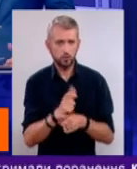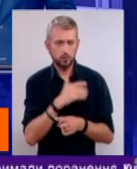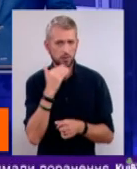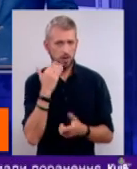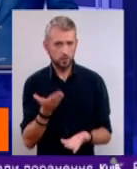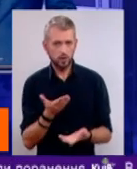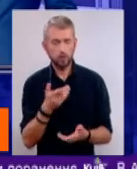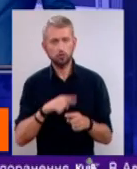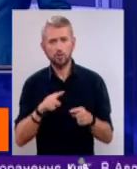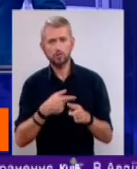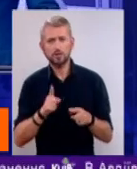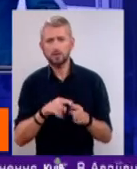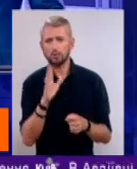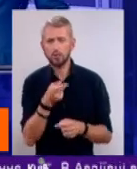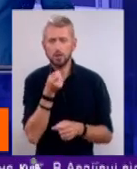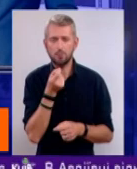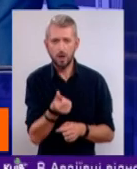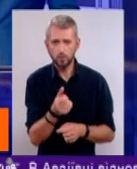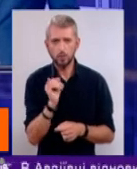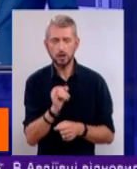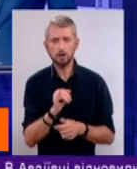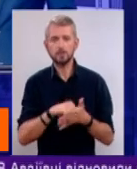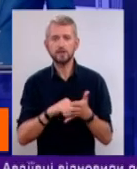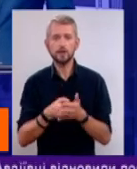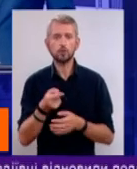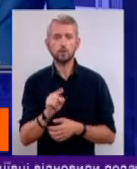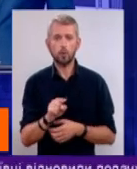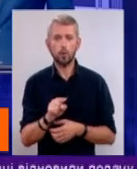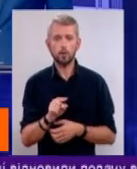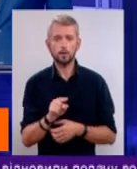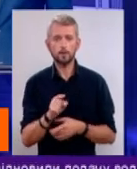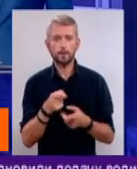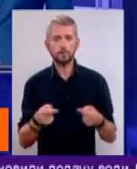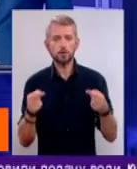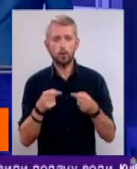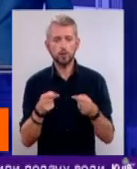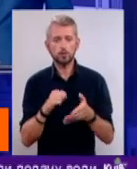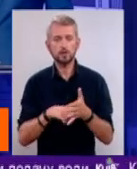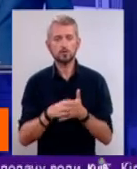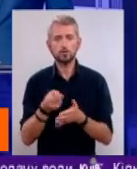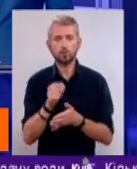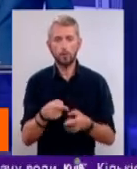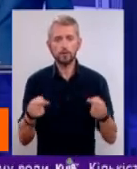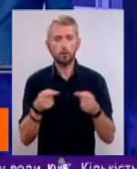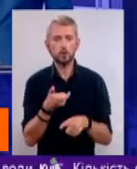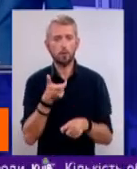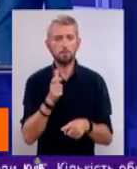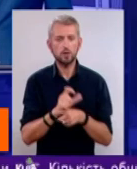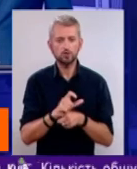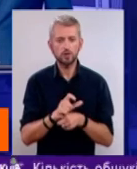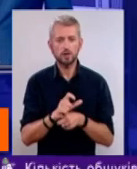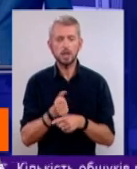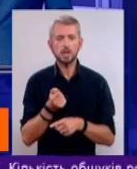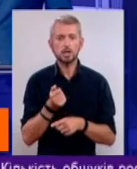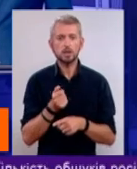Скоріше, це буде небагато, і в силу цього, відповідно, більшість ті,